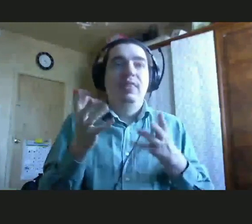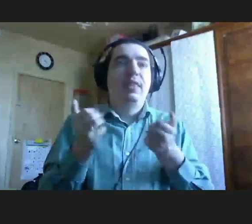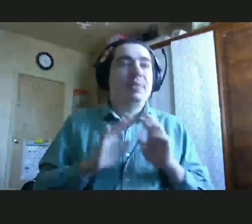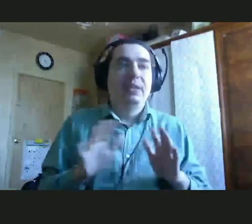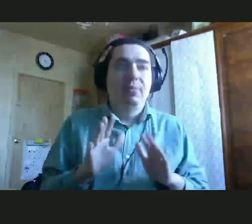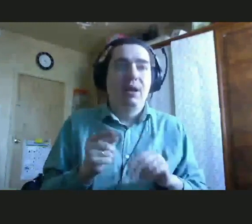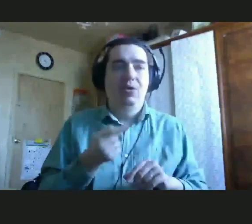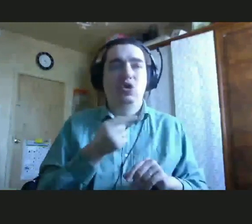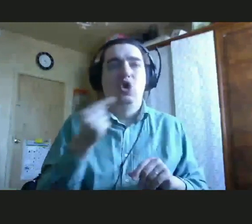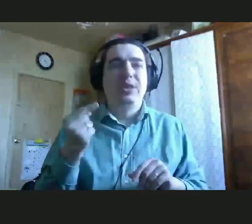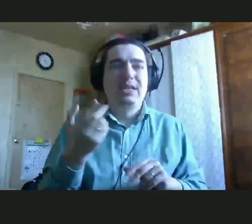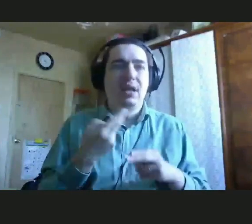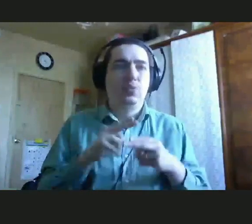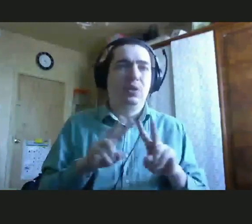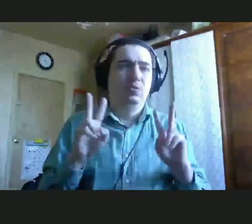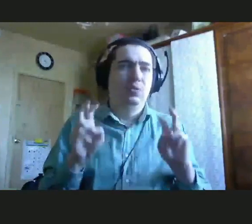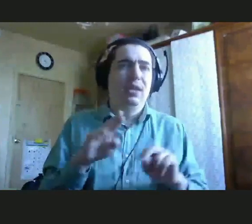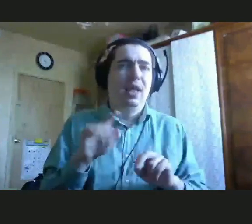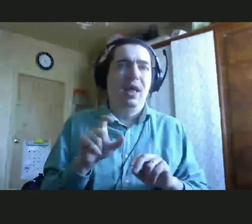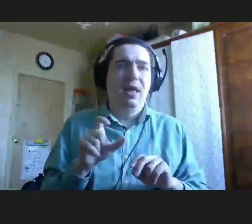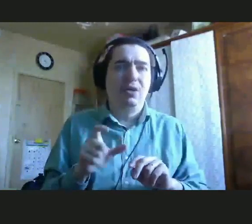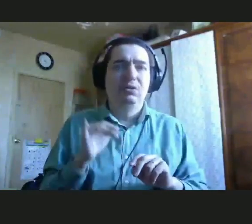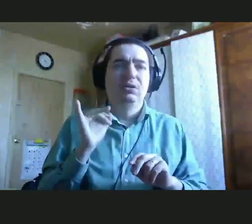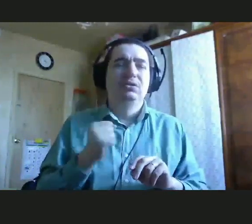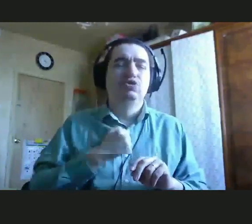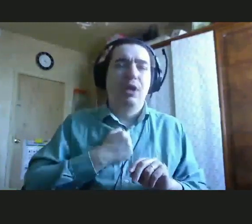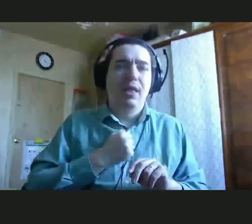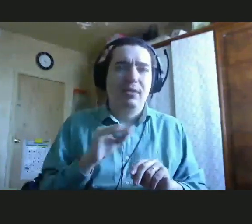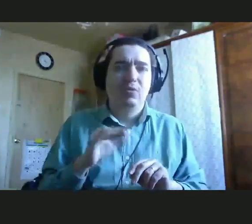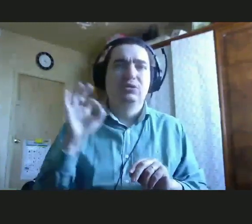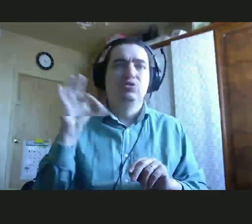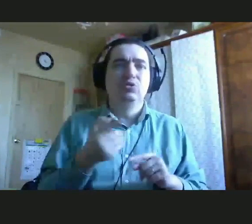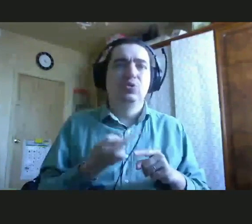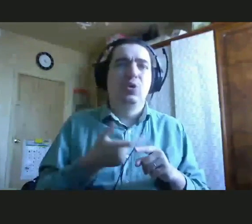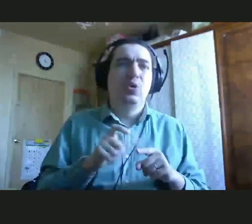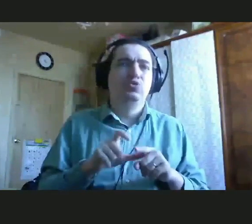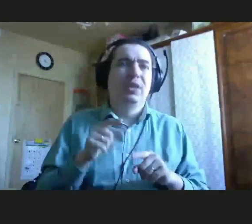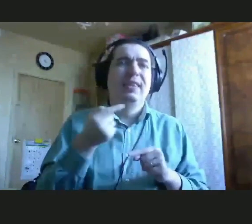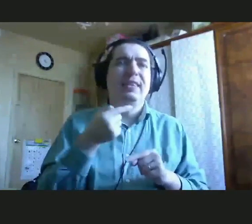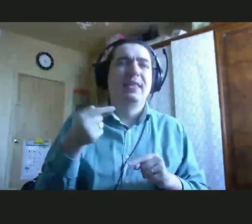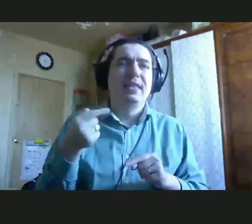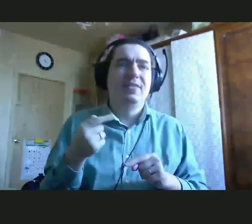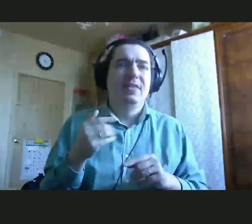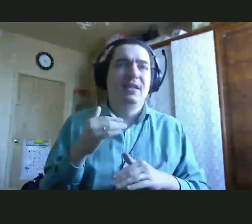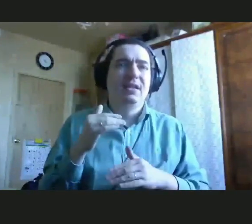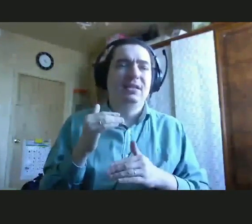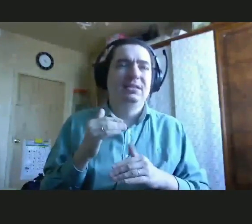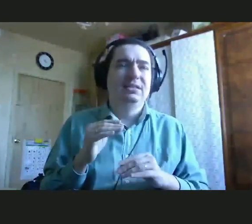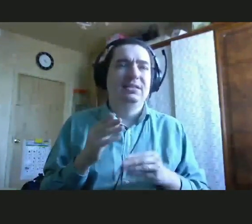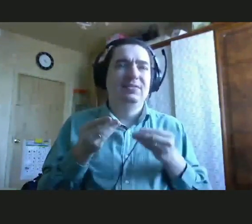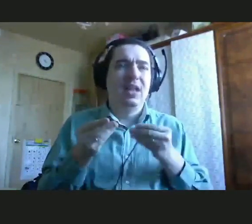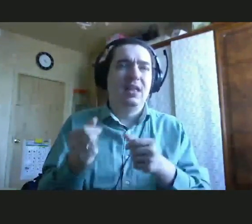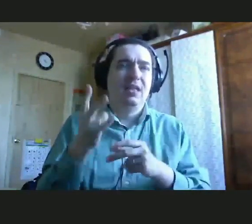для того, чтобы другие точно так же его отрицали. И, к сожалению, зачастую это очень негативно сказывается на развитии ребенка.